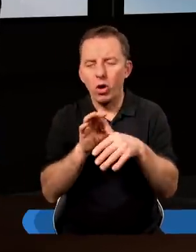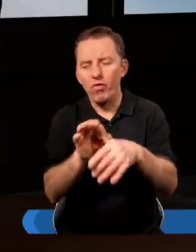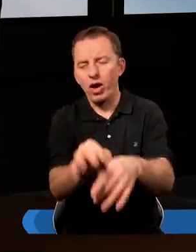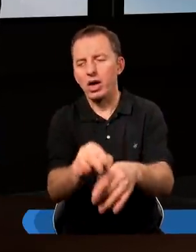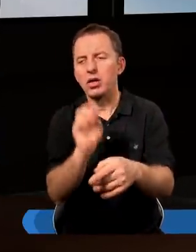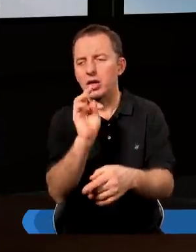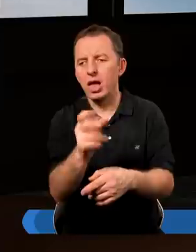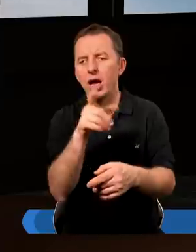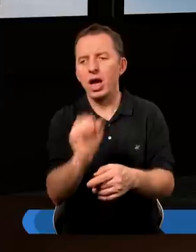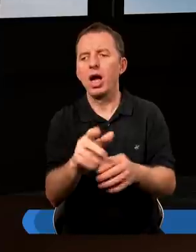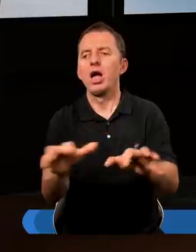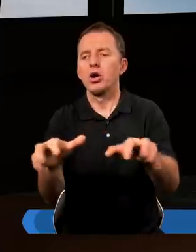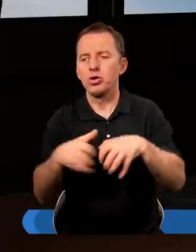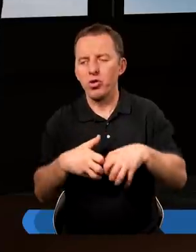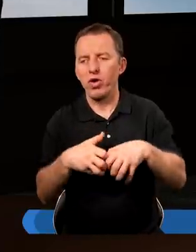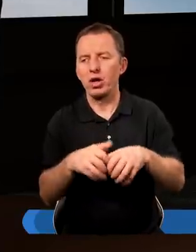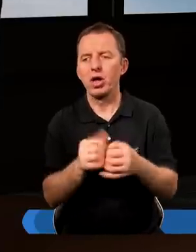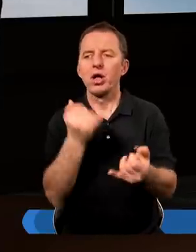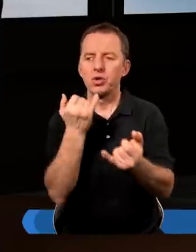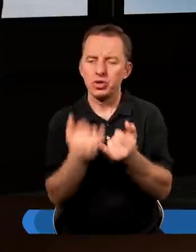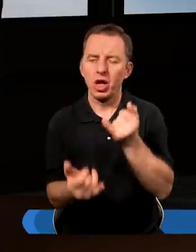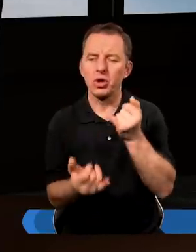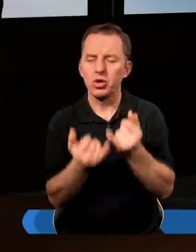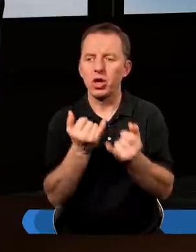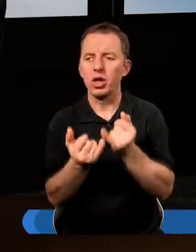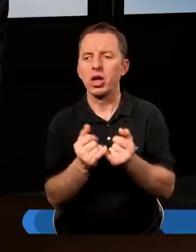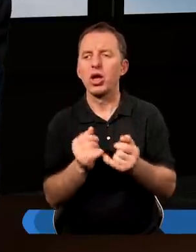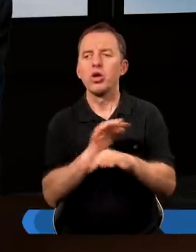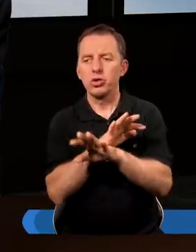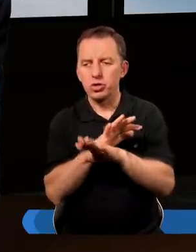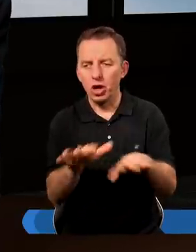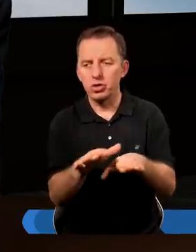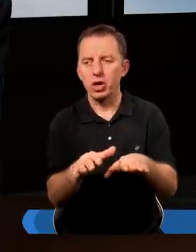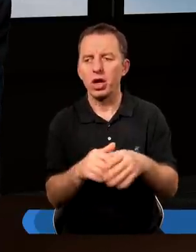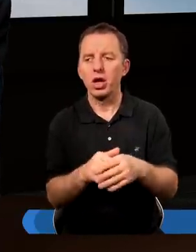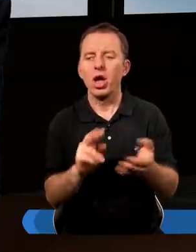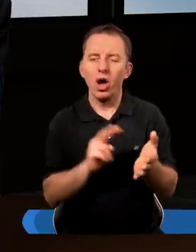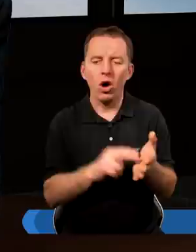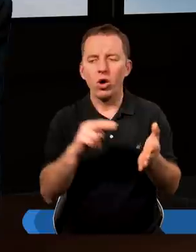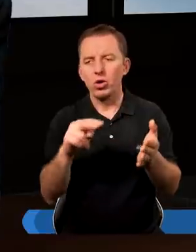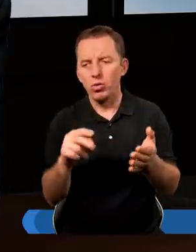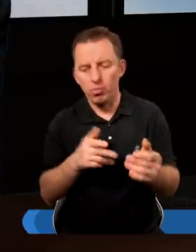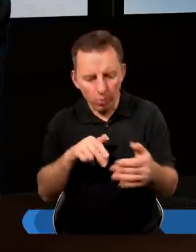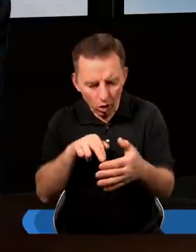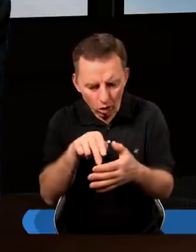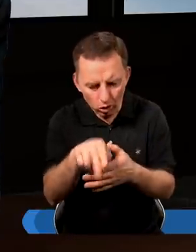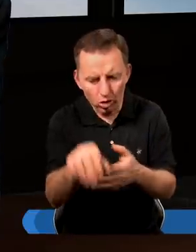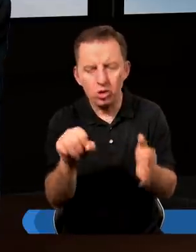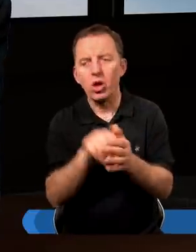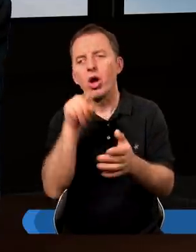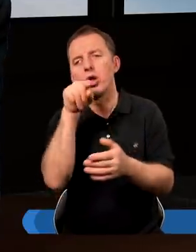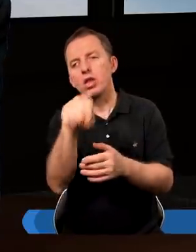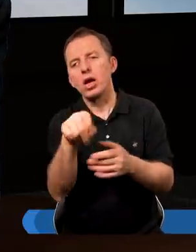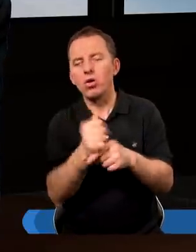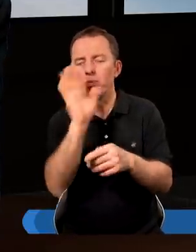prowadzi taka chciwość. I jeśli szczerze podchodzimy do tego,